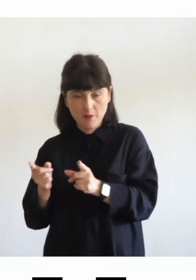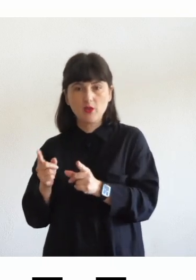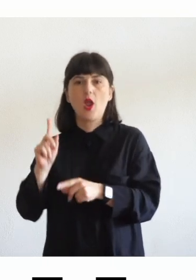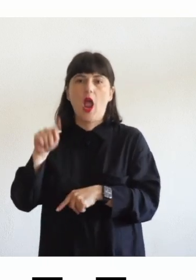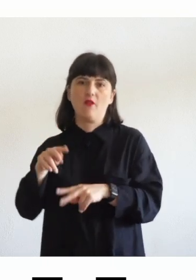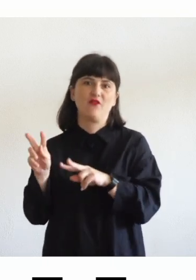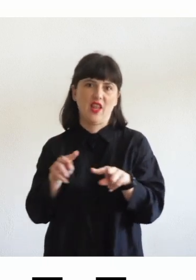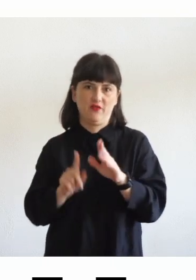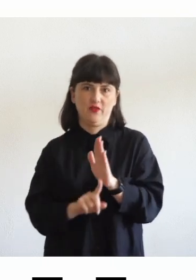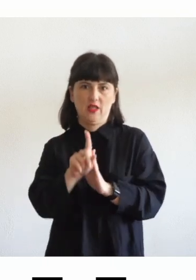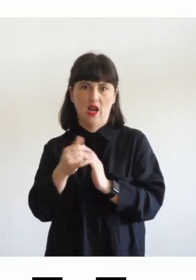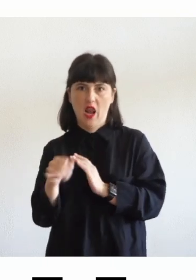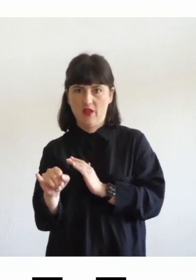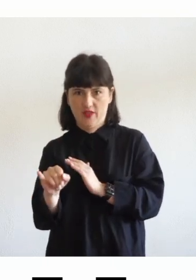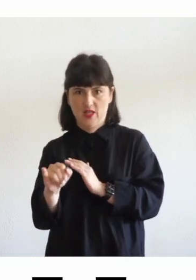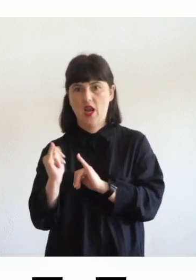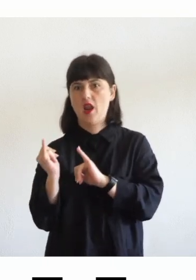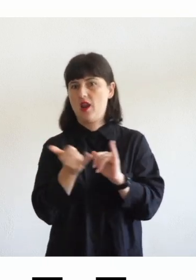nella verifica finale dell'output